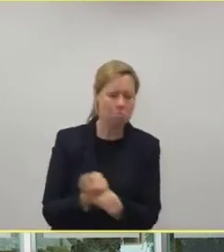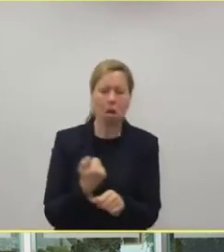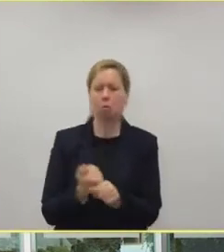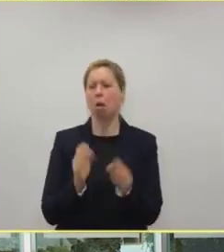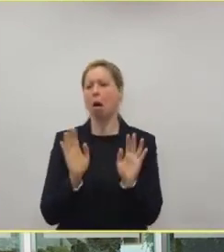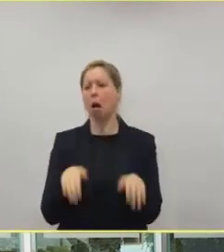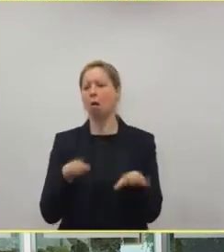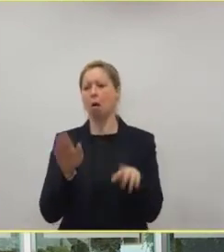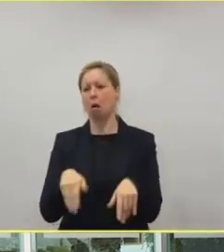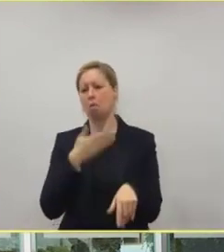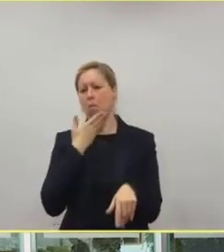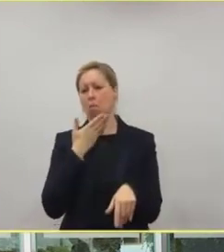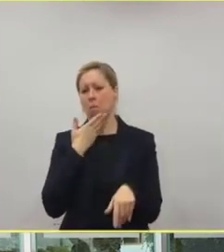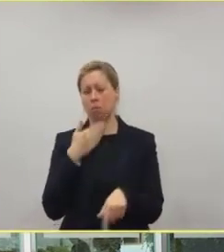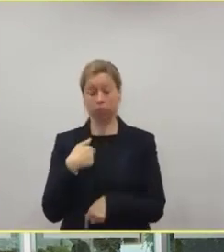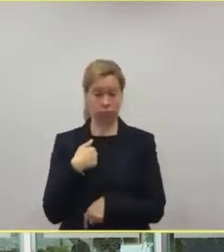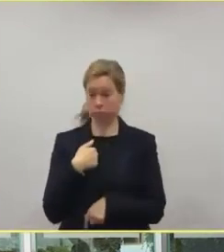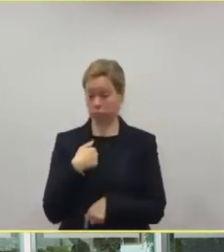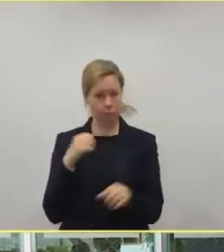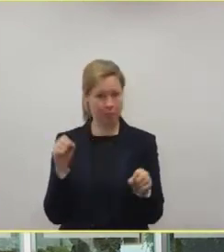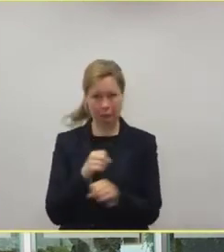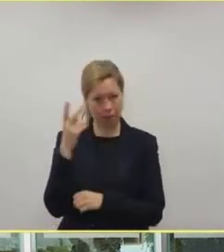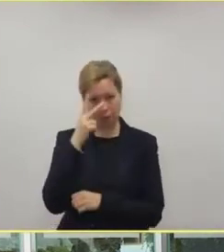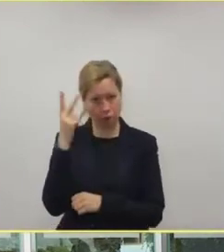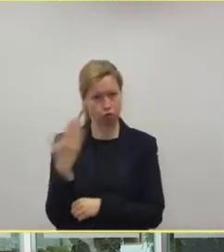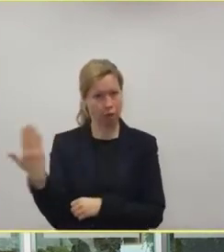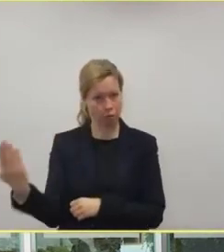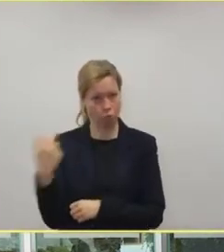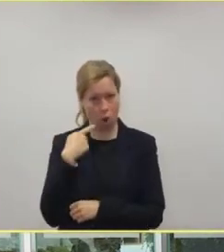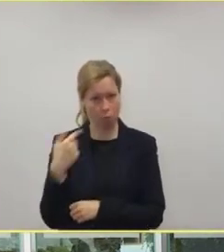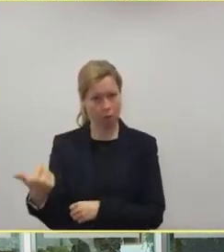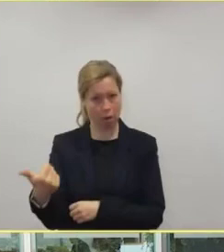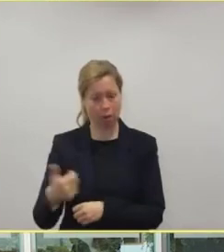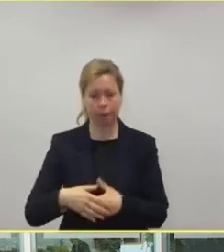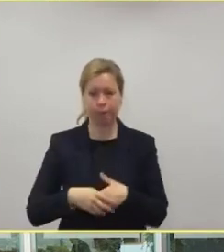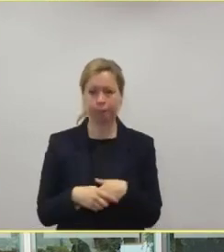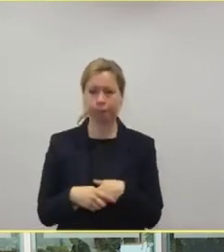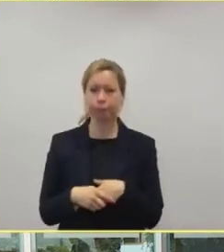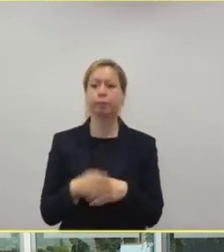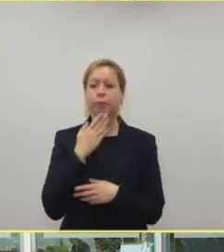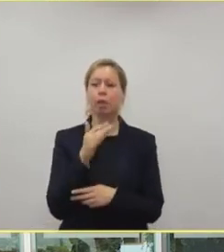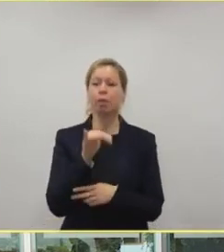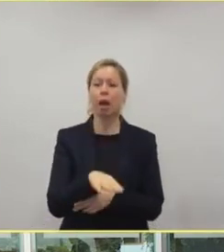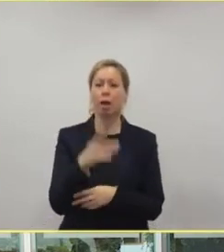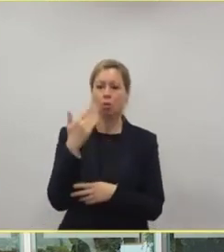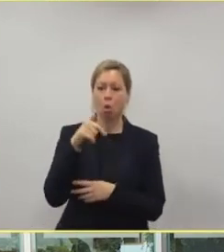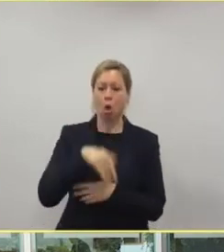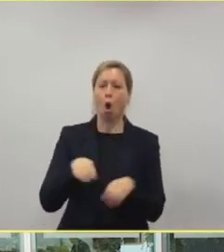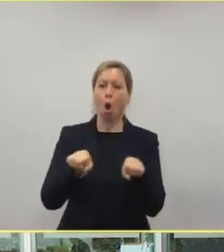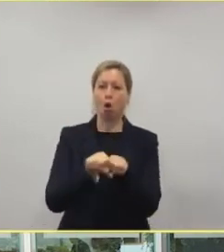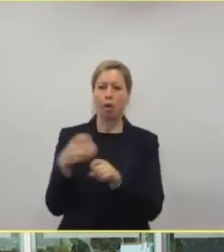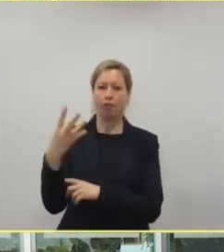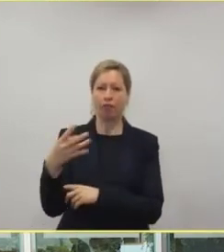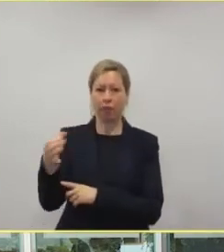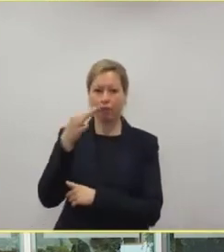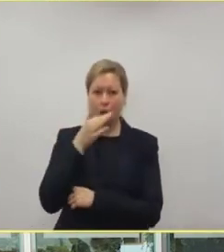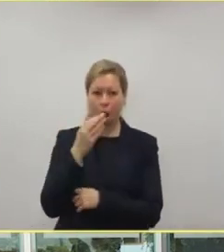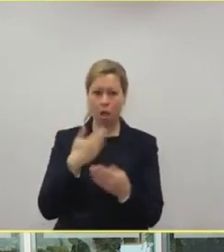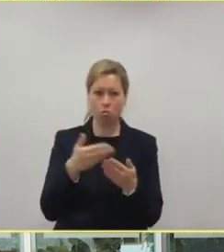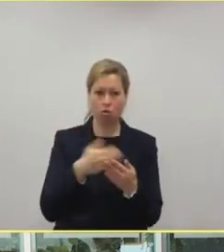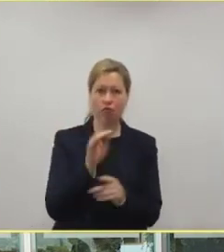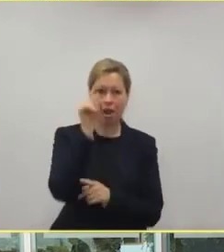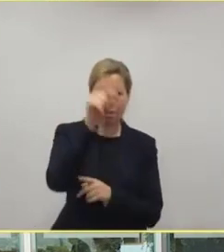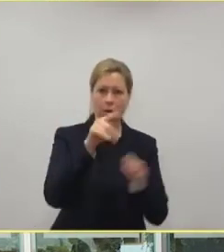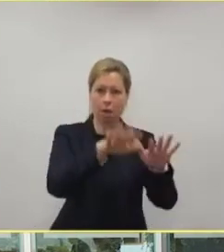ich mal meines Amtes. Herr Professor Wendner hat jetzt das Wort. Dann habe ich hier noch eine Meldung und hier noch vier Fragen. Und gehe danach dann weiter, bitte.